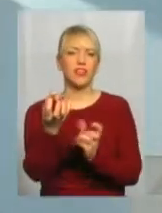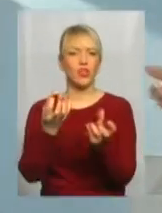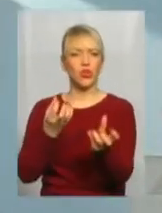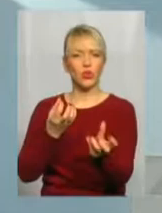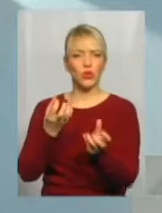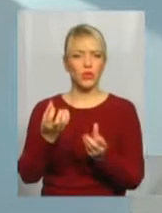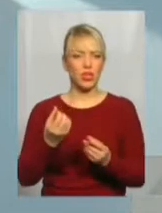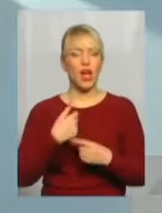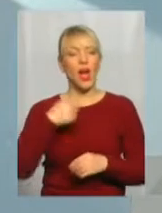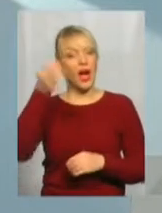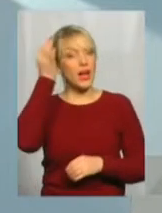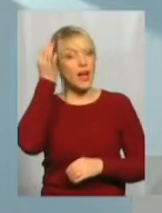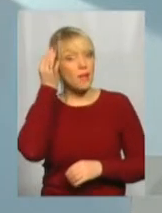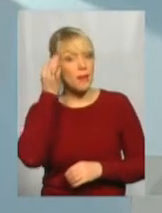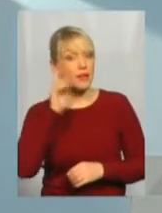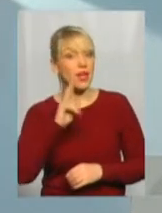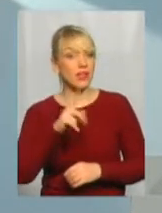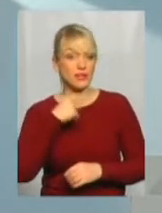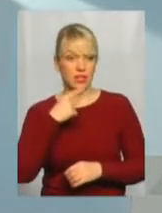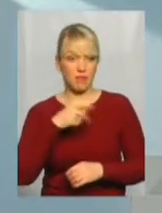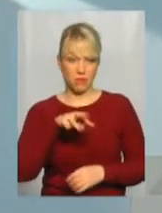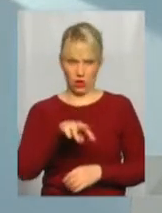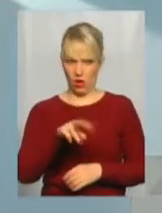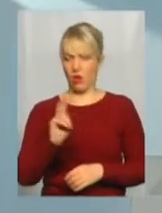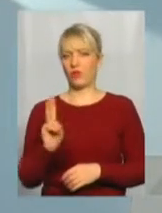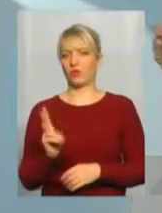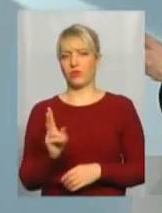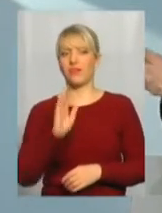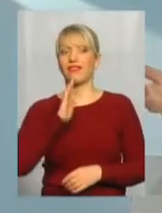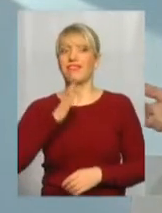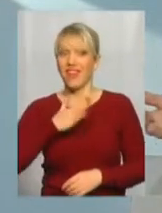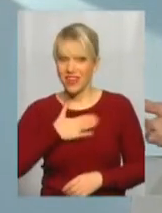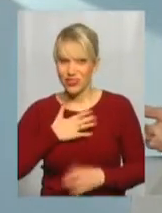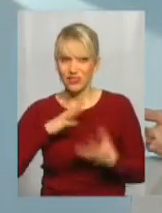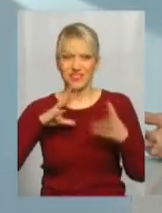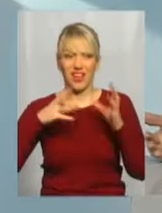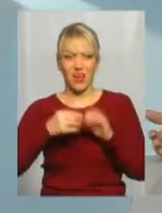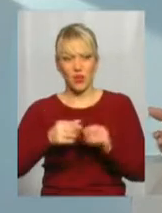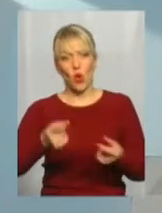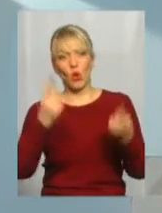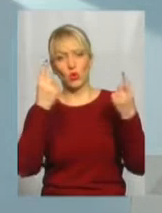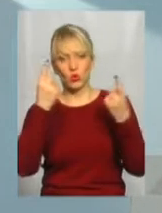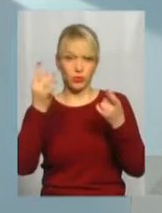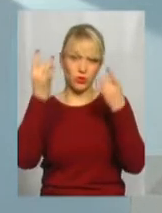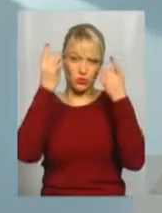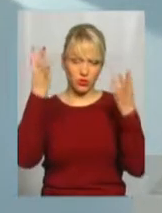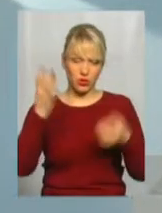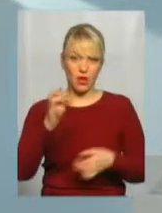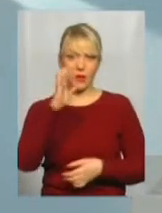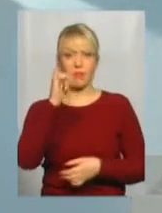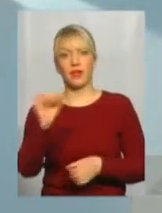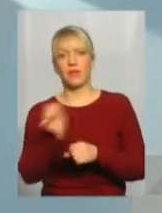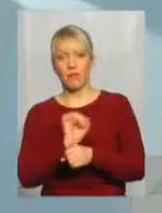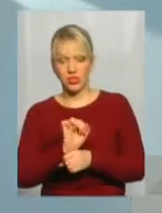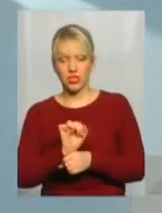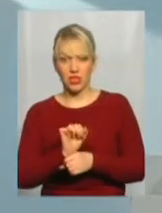А я пам'ятаю, як зараз казала Михайло Костянтиновичу, з нашою загальною суперкультурою, як машина би проїхала по